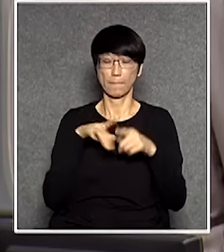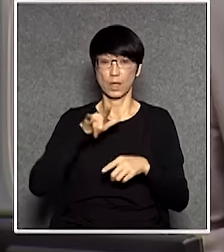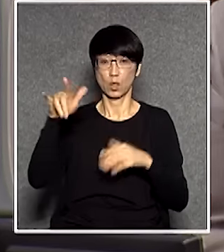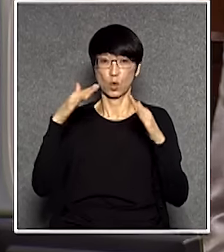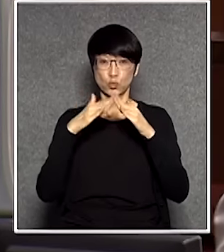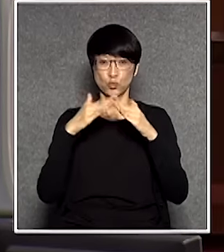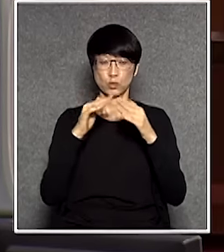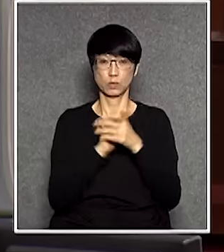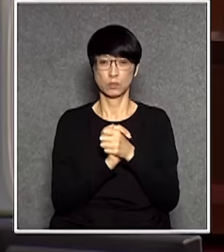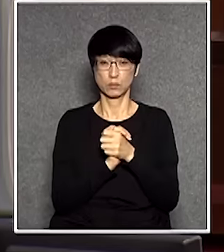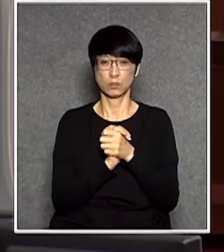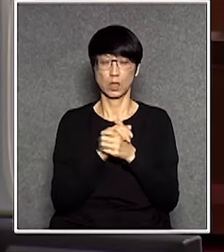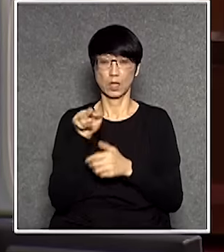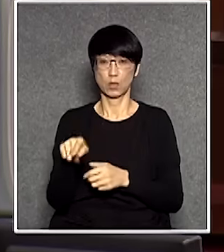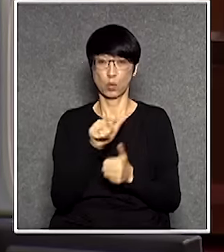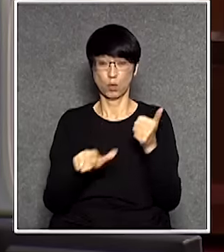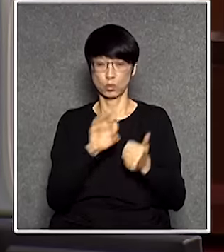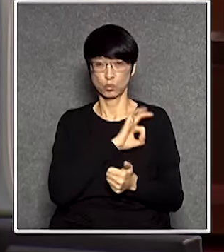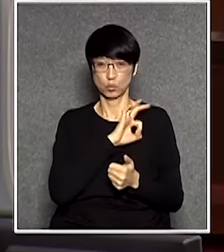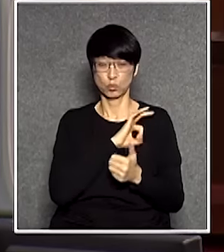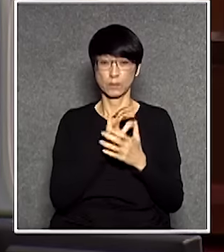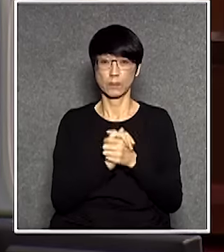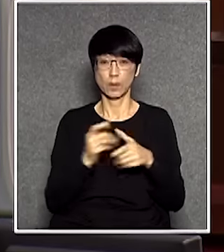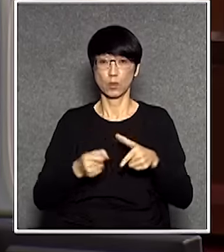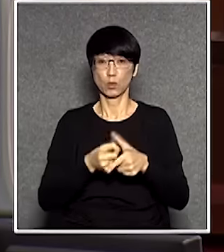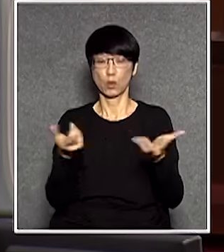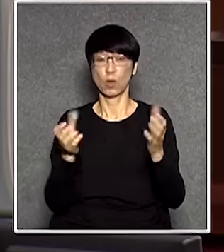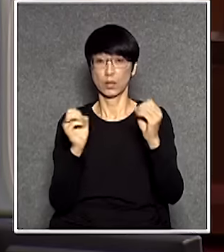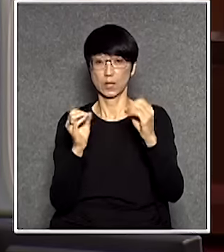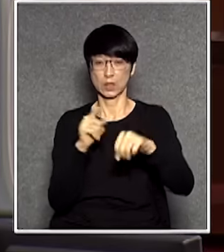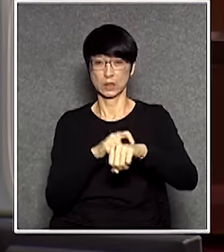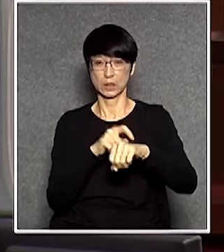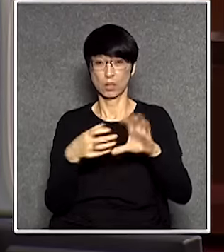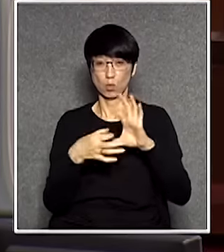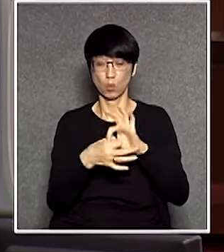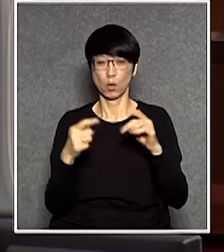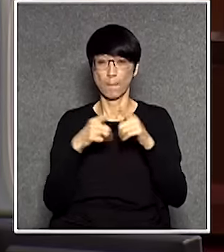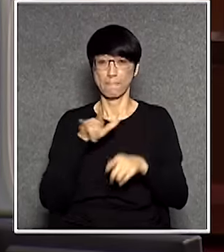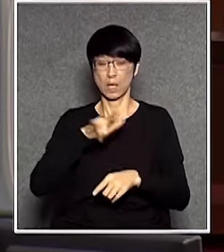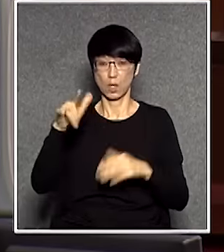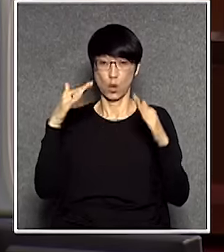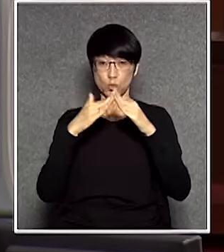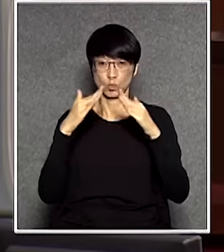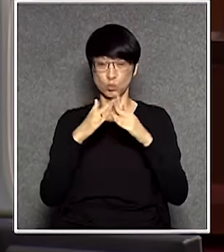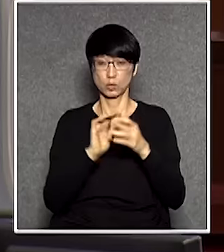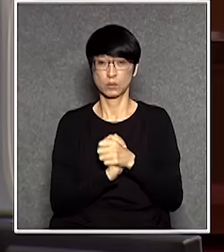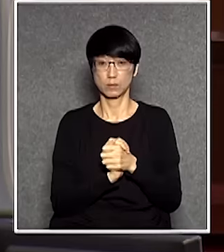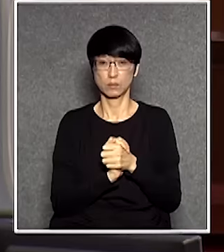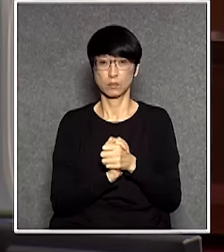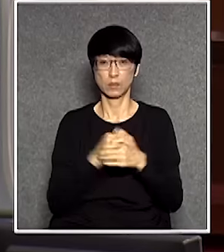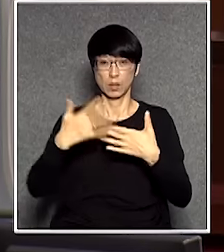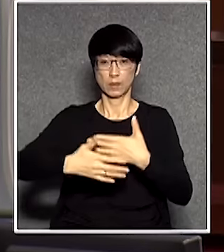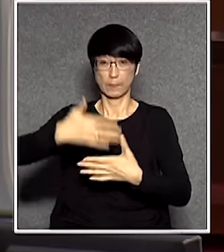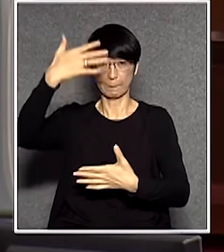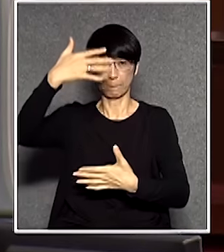在帳委會我們舉行公開聆訊的時候,牽涉到民航處的關於總部大樓那種